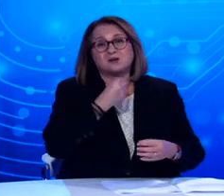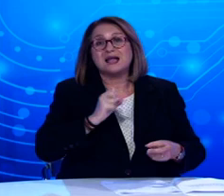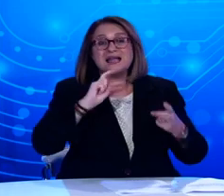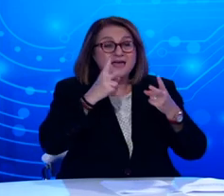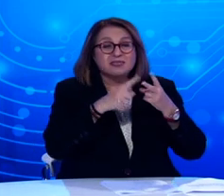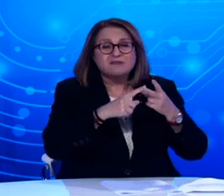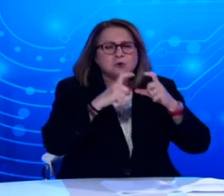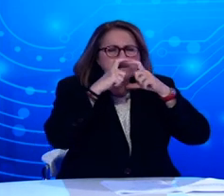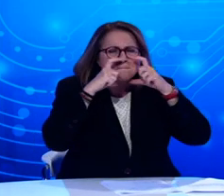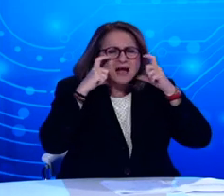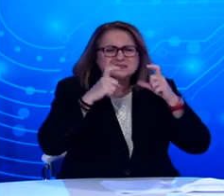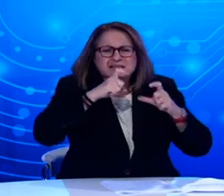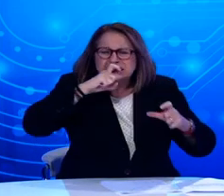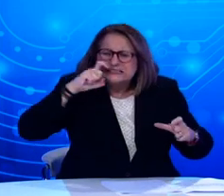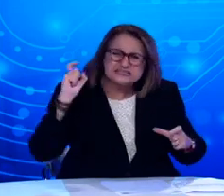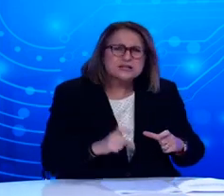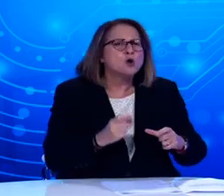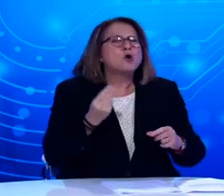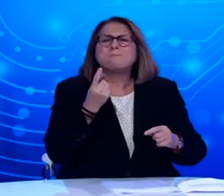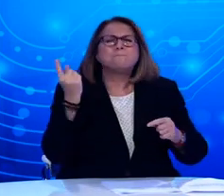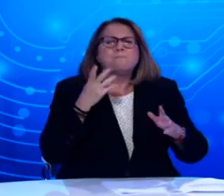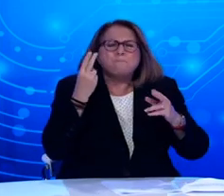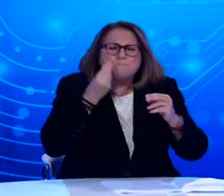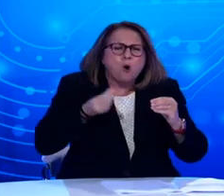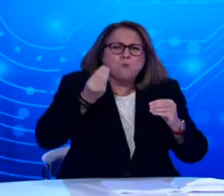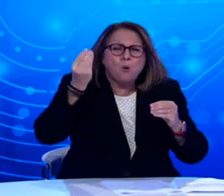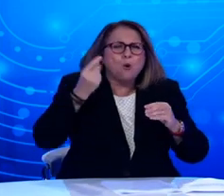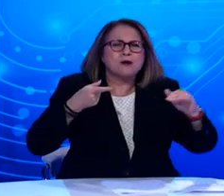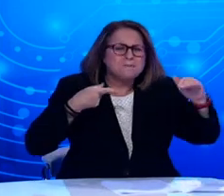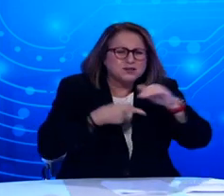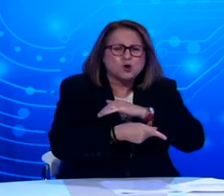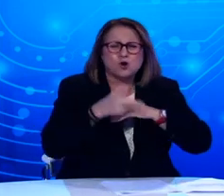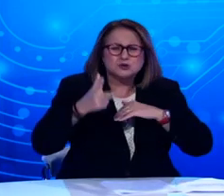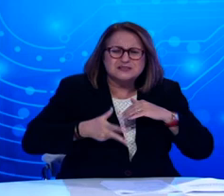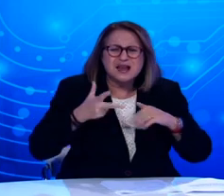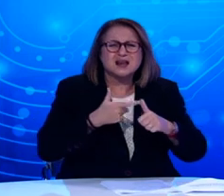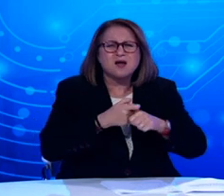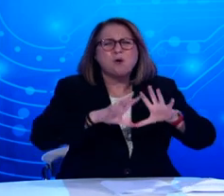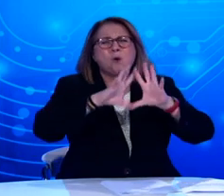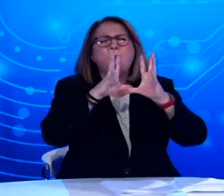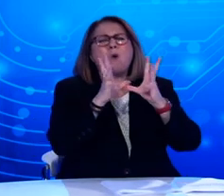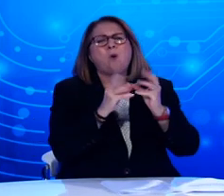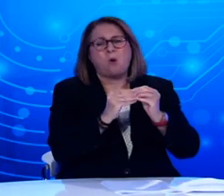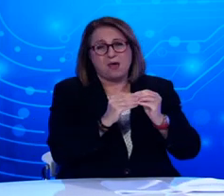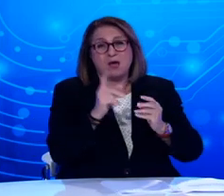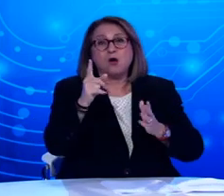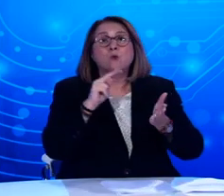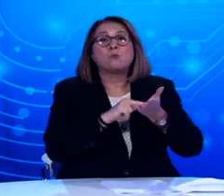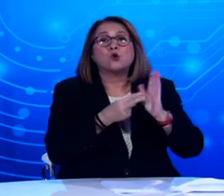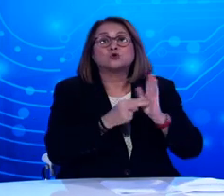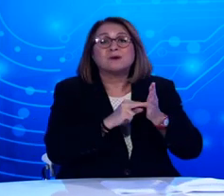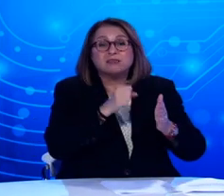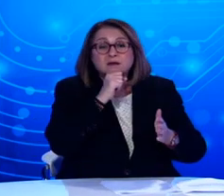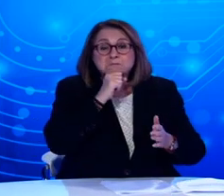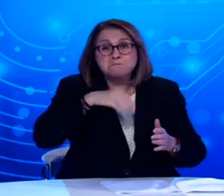μεταφοράς. Επίσης, αυξημένη προσοχή χρειάζεται από τις ευάλωτες ομάδες, ειδικά τους ηλικιωμένους. Μια ματιά στους αριθμούς είναι αρκετοί